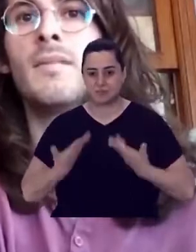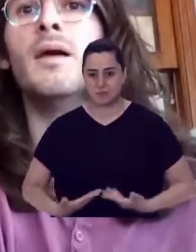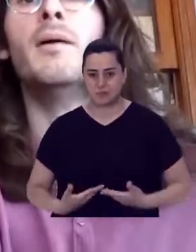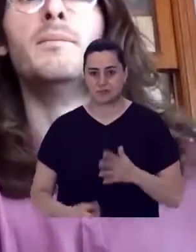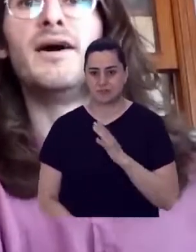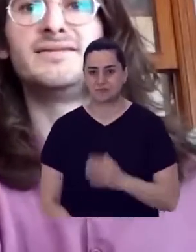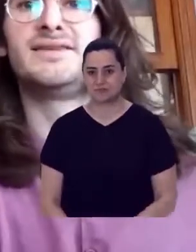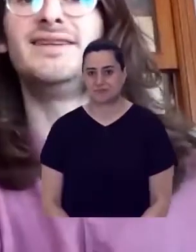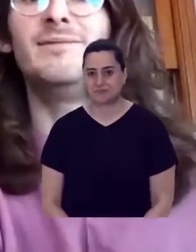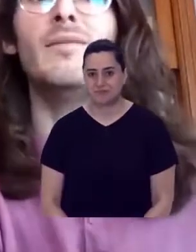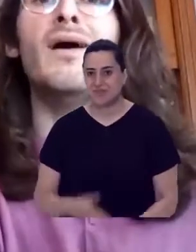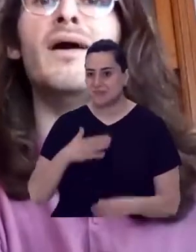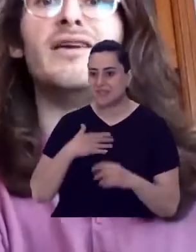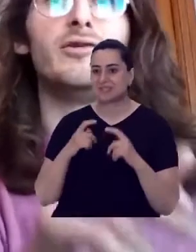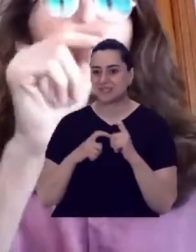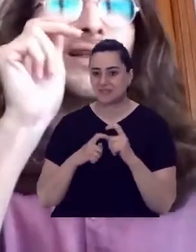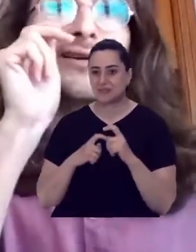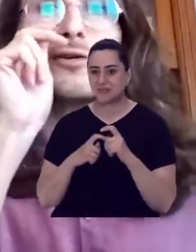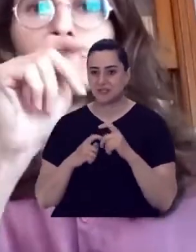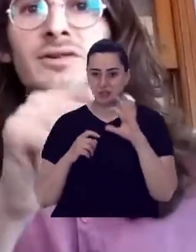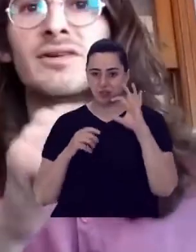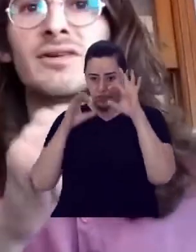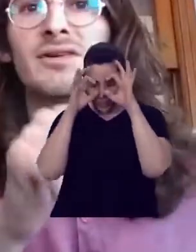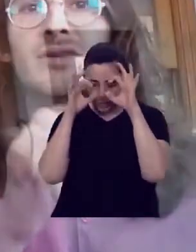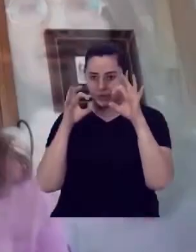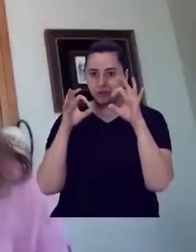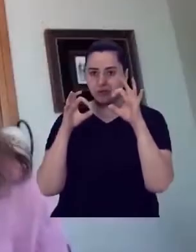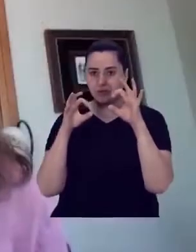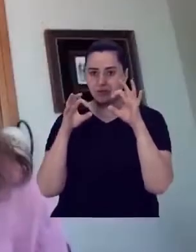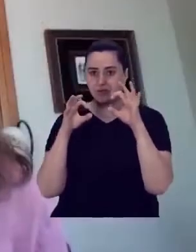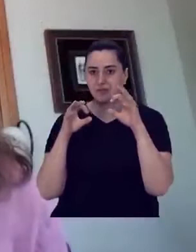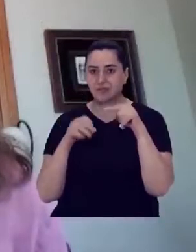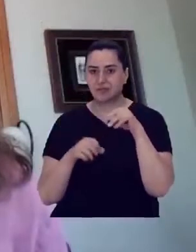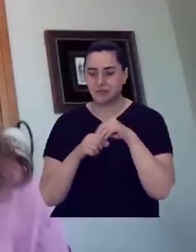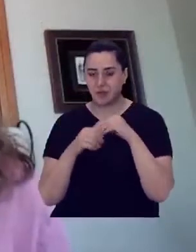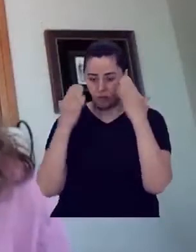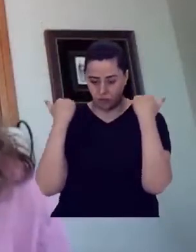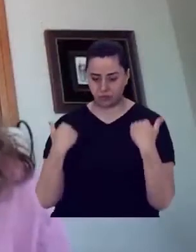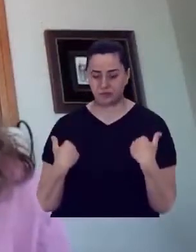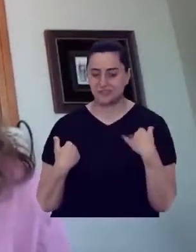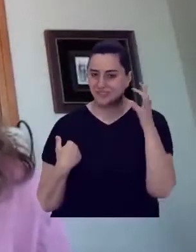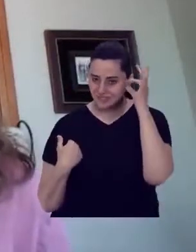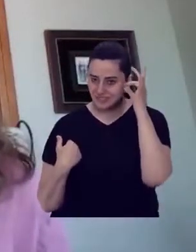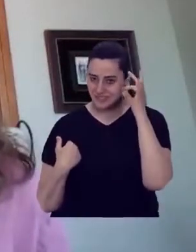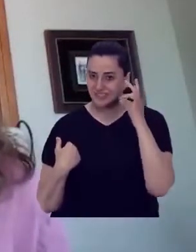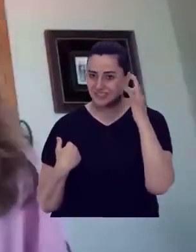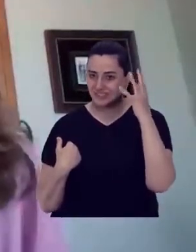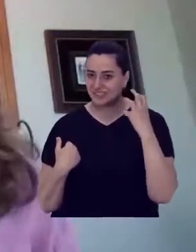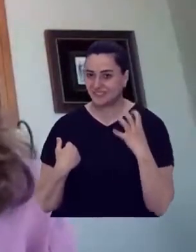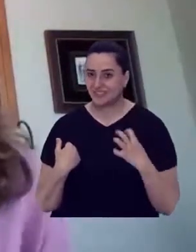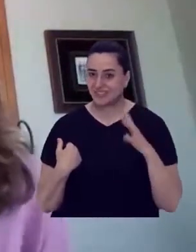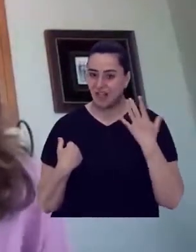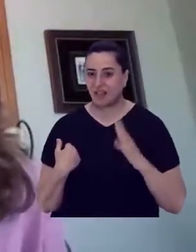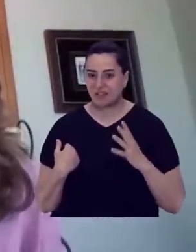Ben Serim, yuvarlak közgünüm var. Omuz izahımda kıvırcık